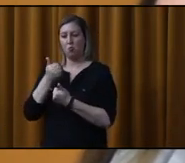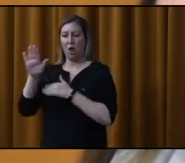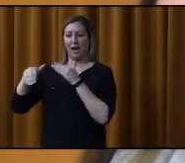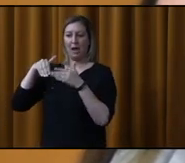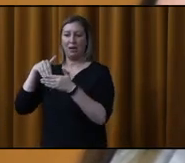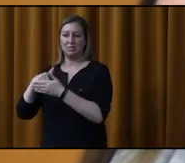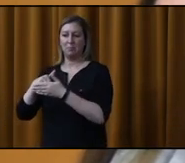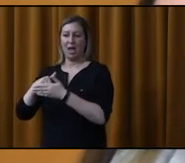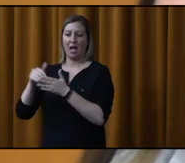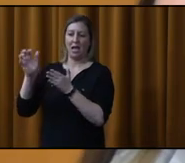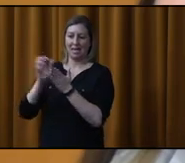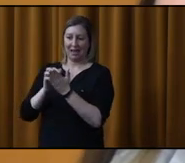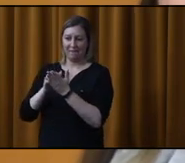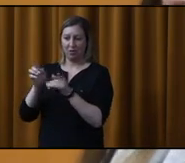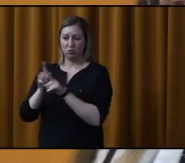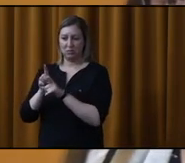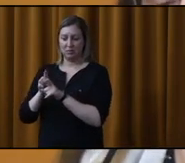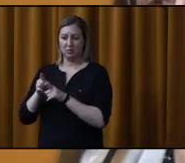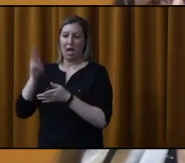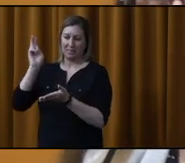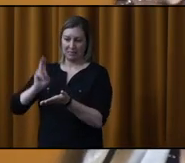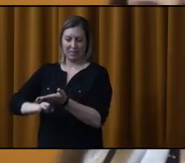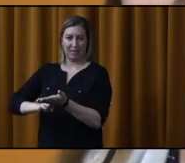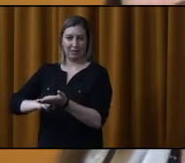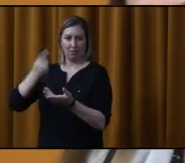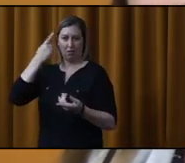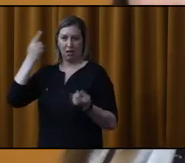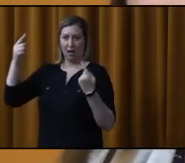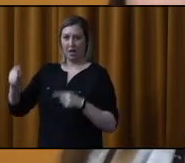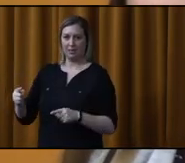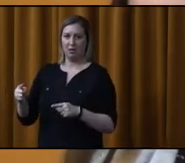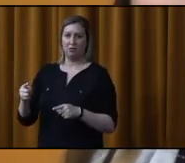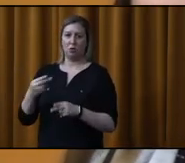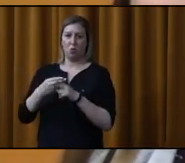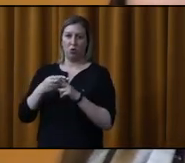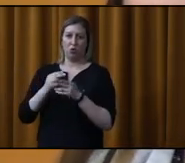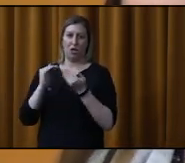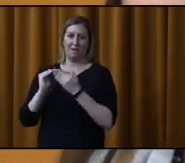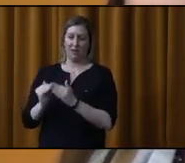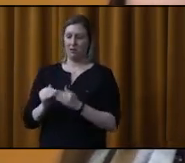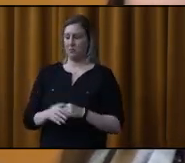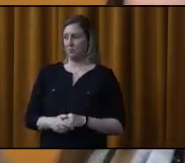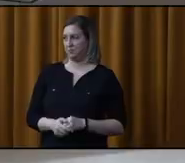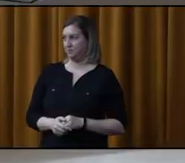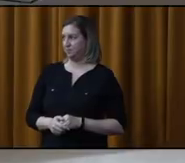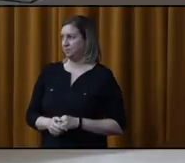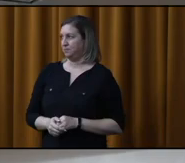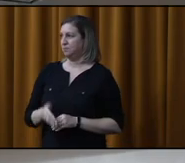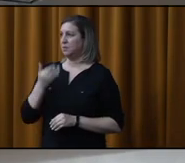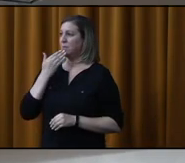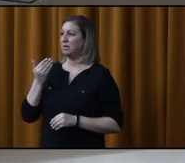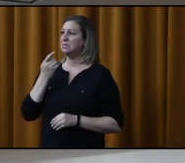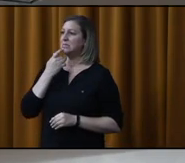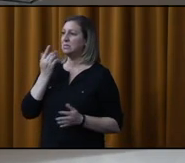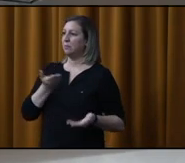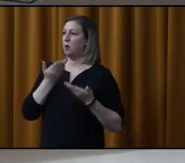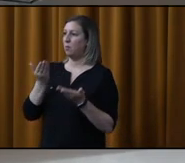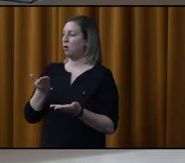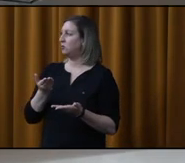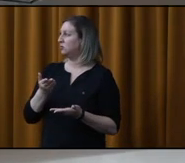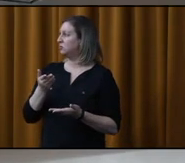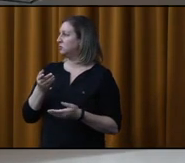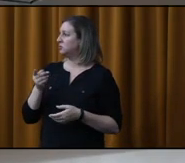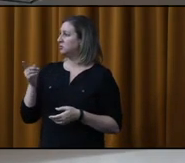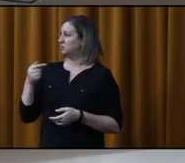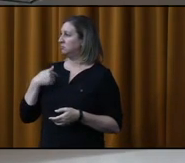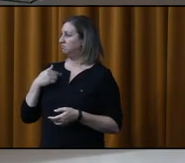et le greffier ou son assistant à signer pour et au nom de la Ville cette entente. Merci. Donc, un proposeur et un appuyant. J'en fais la